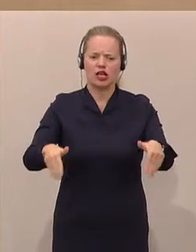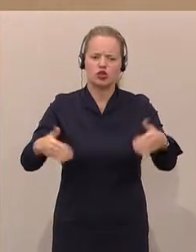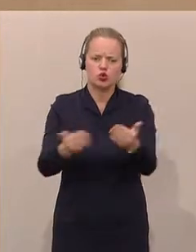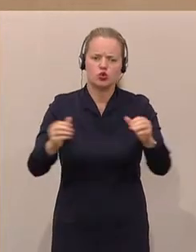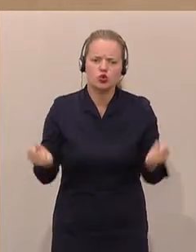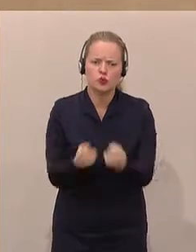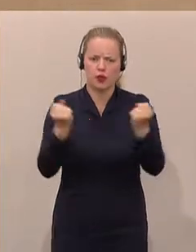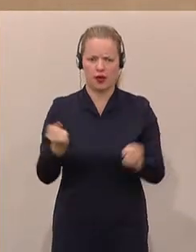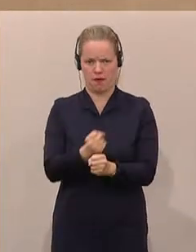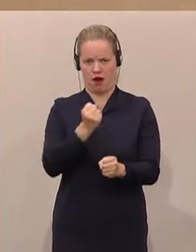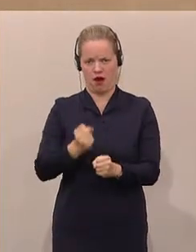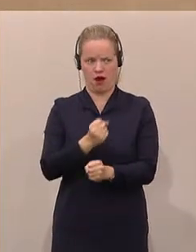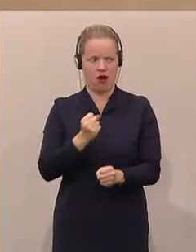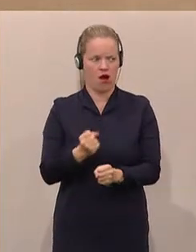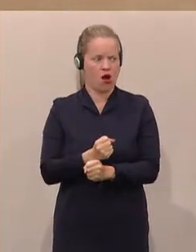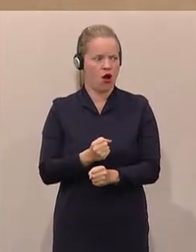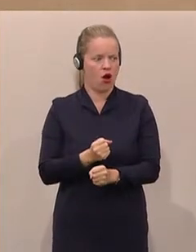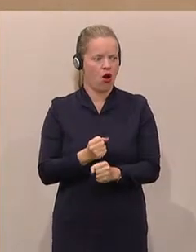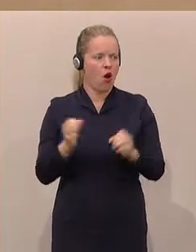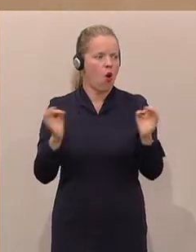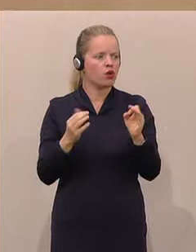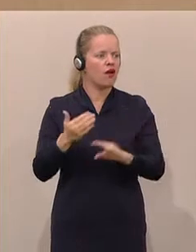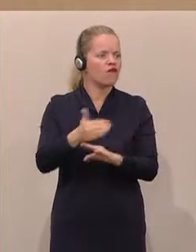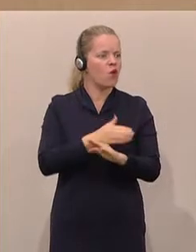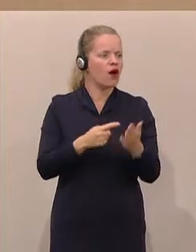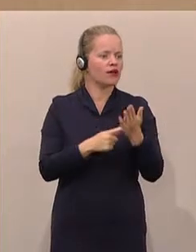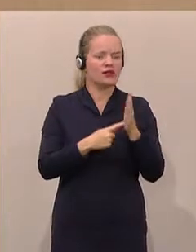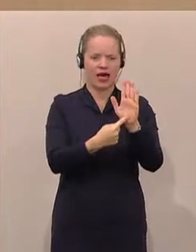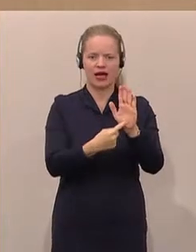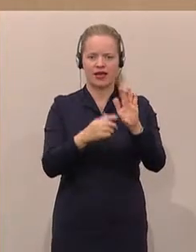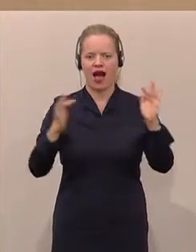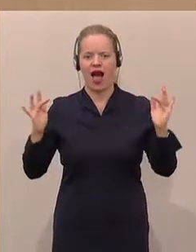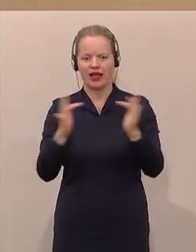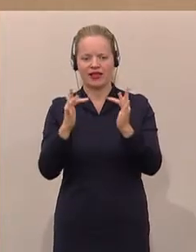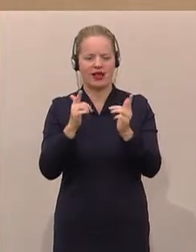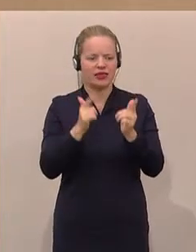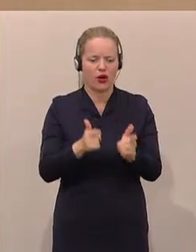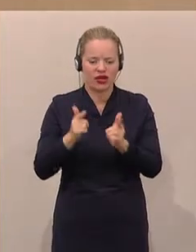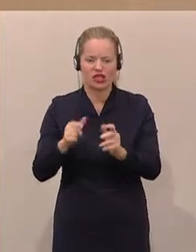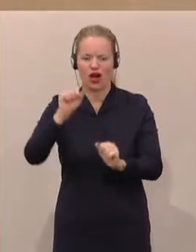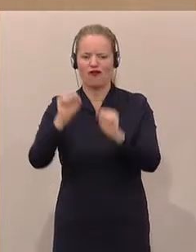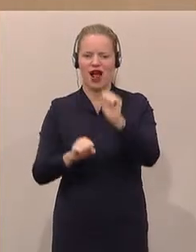eben in diese vorhin gezeigten antiterroristischen Verhaltensregeln.